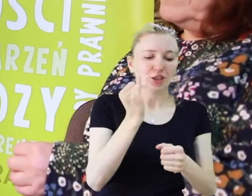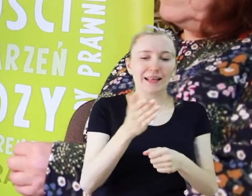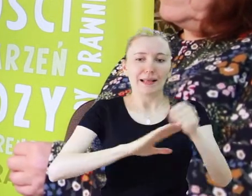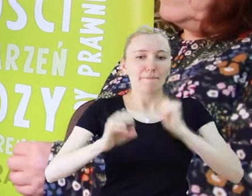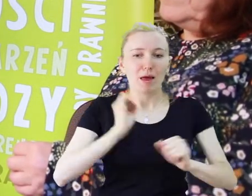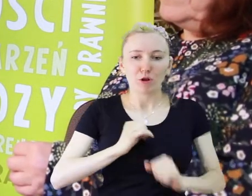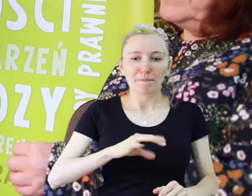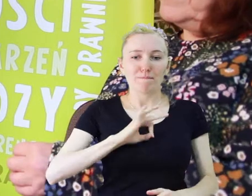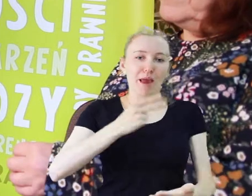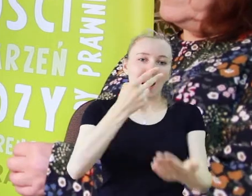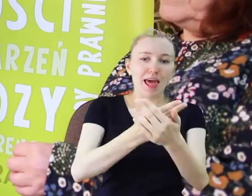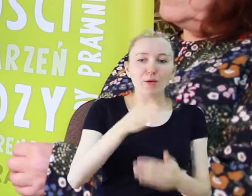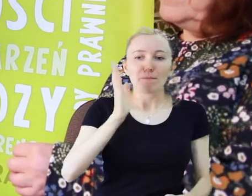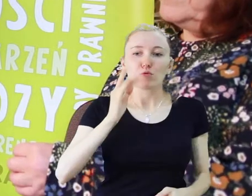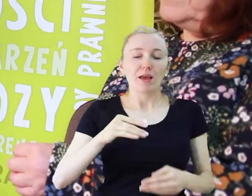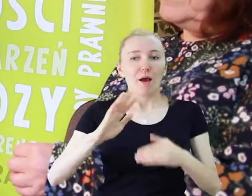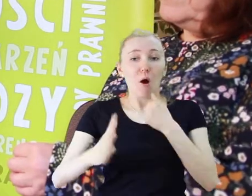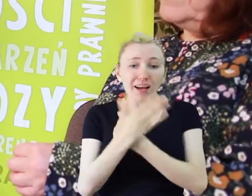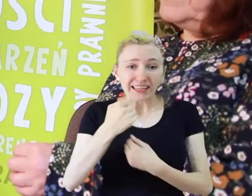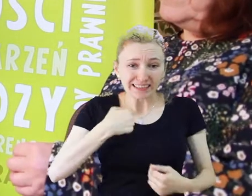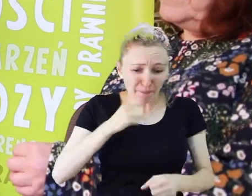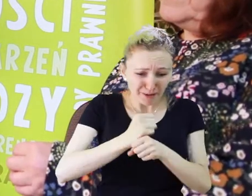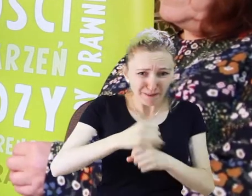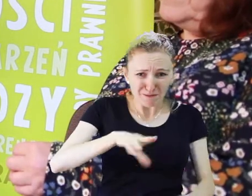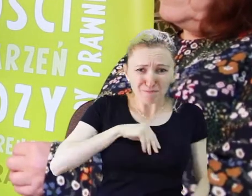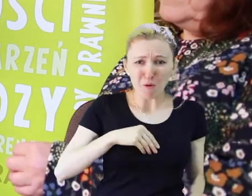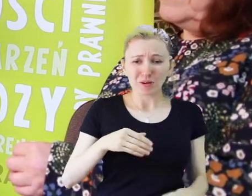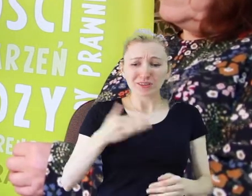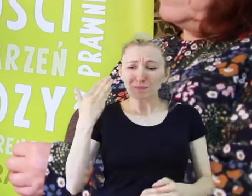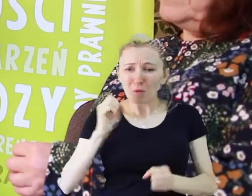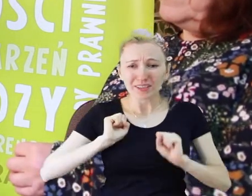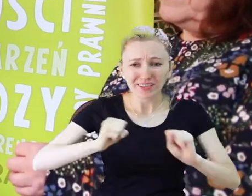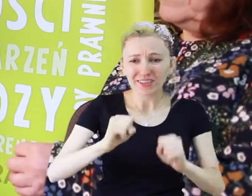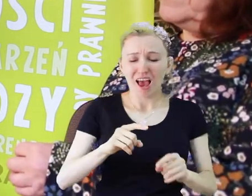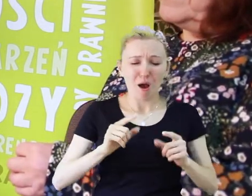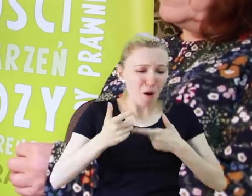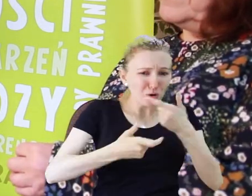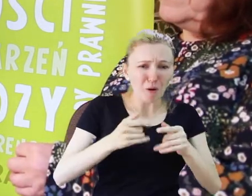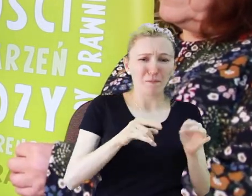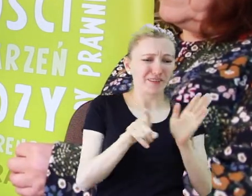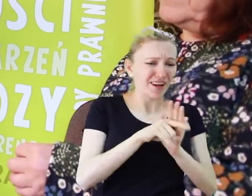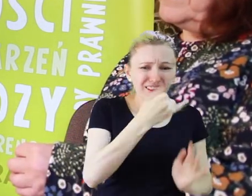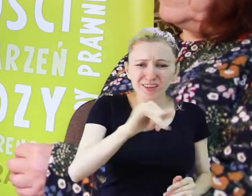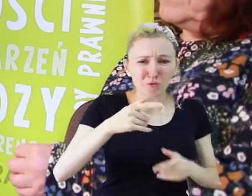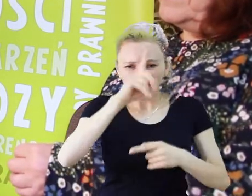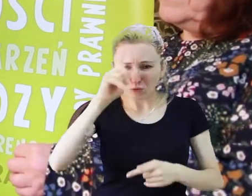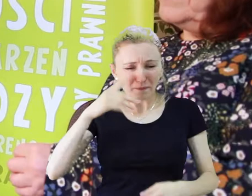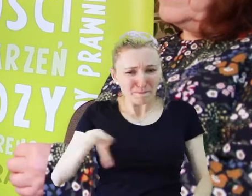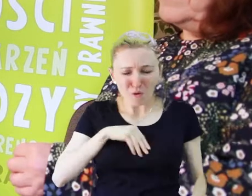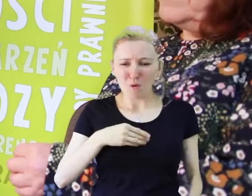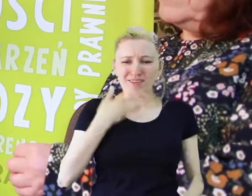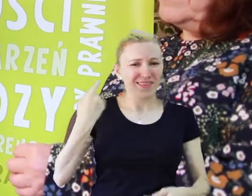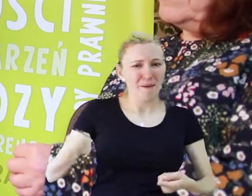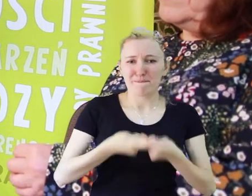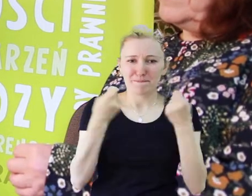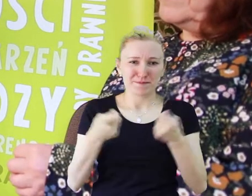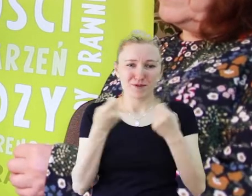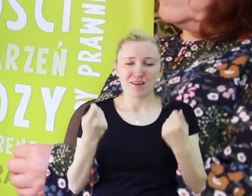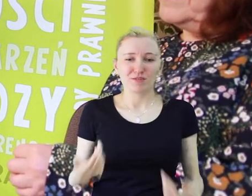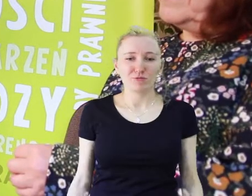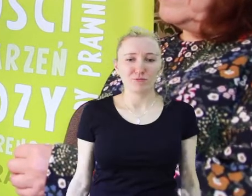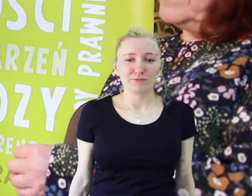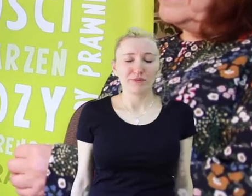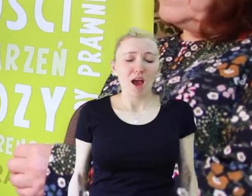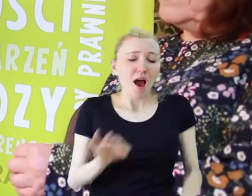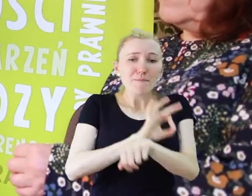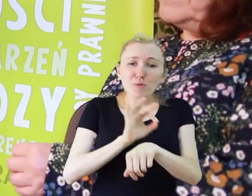patrzeć na moje niepełnosprawne leżące dziecko. Ale jak się później okazało, można pracować, można działać społecznie, można robić coś dla